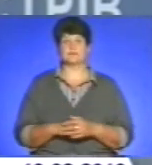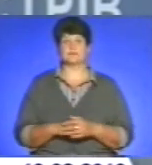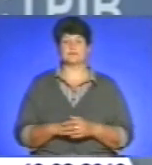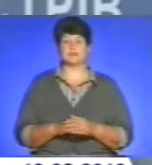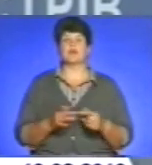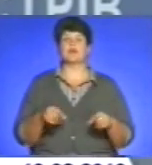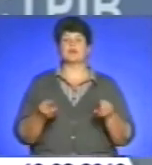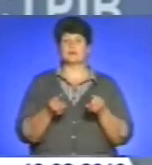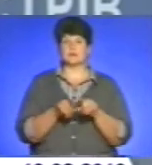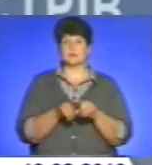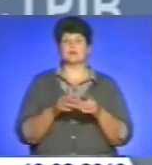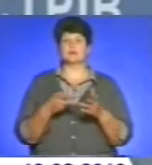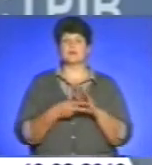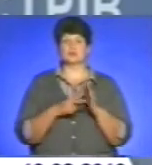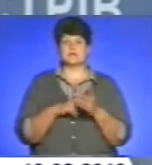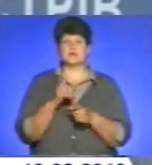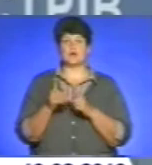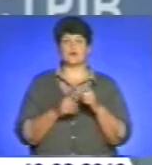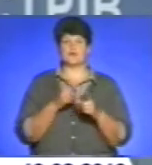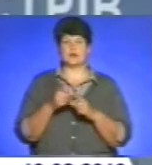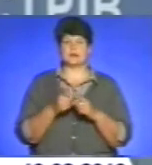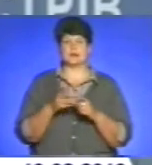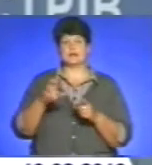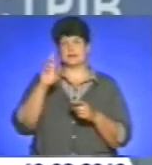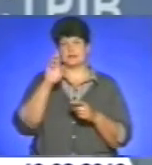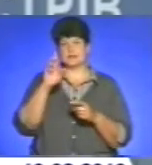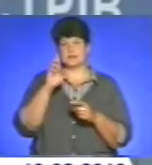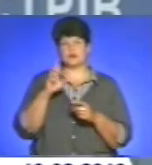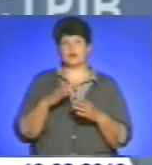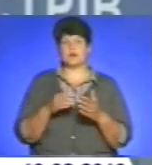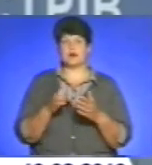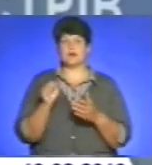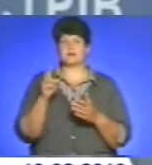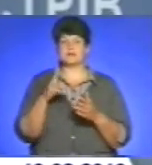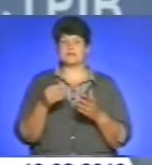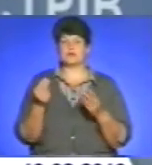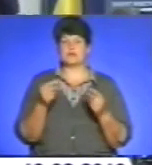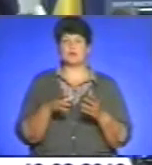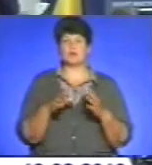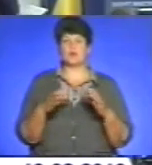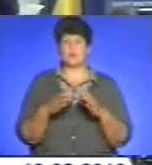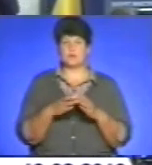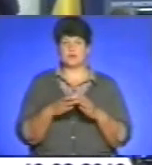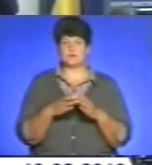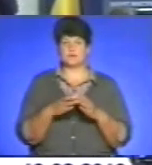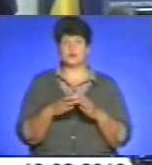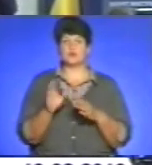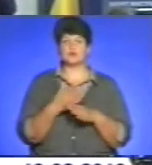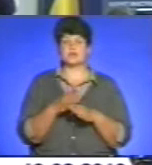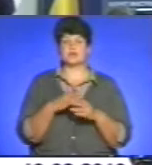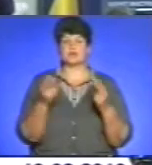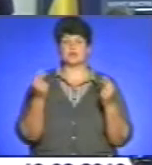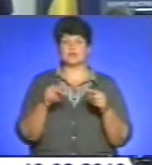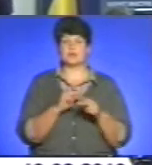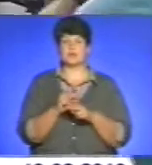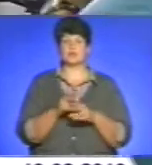Таким чином планується реорганізувати державну акціонерну кампанію «Автомобільні дороги України». Розподіляти гроші на ремонт